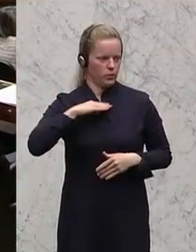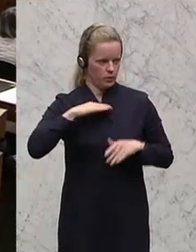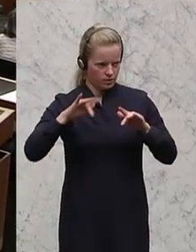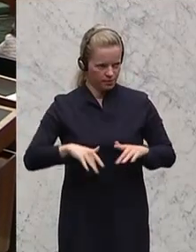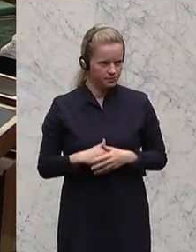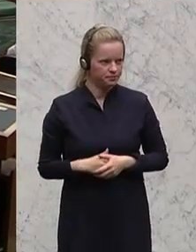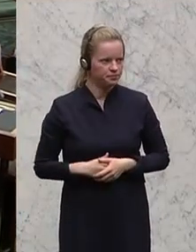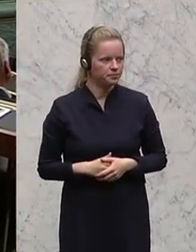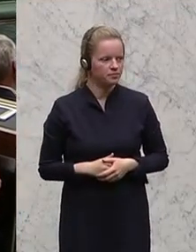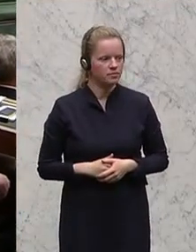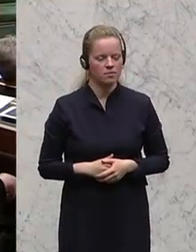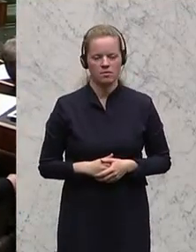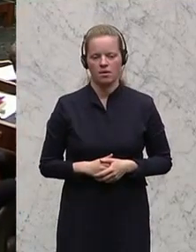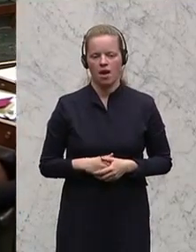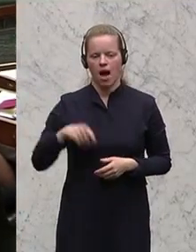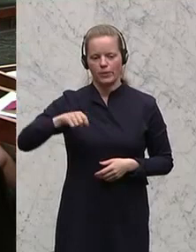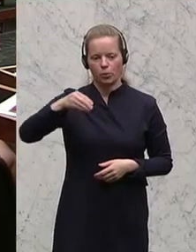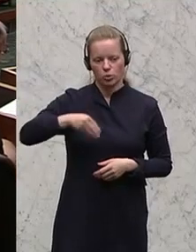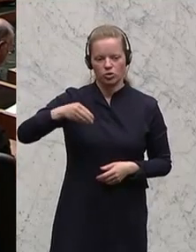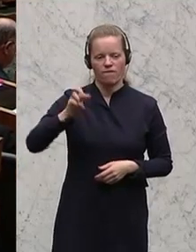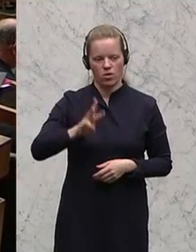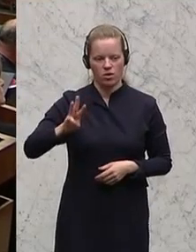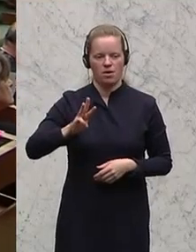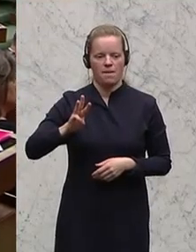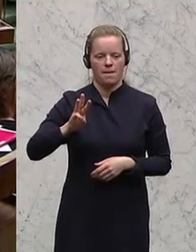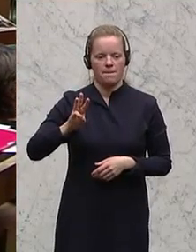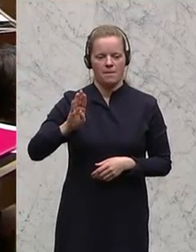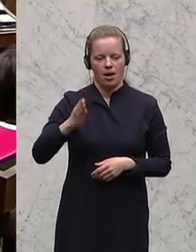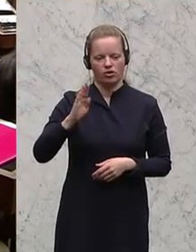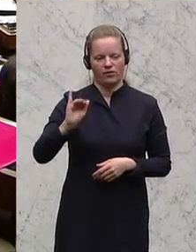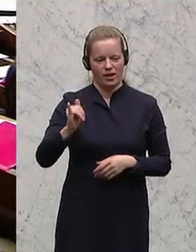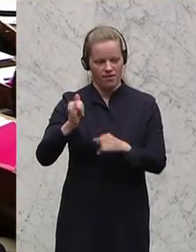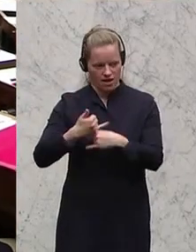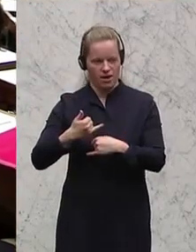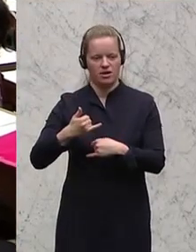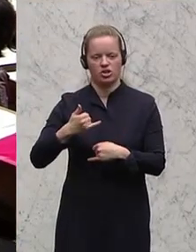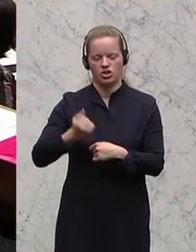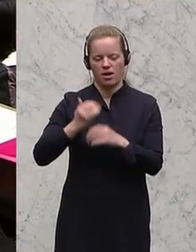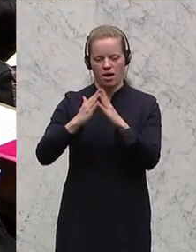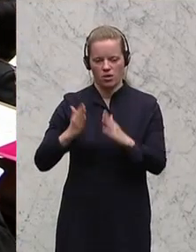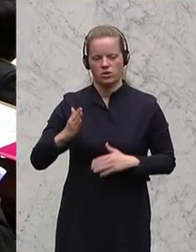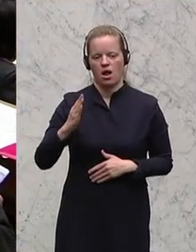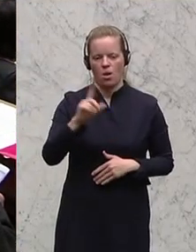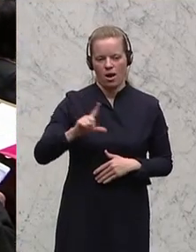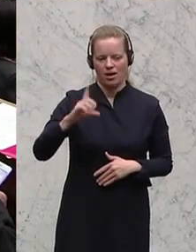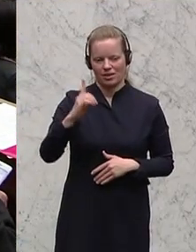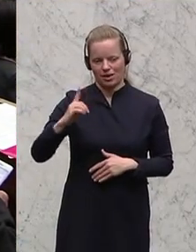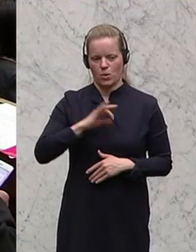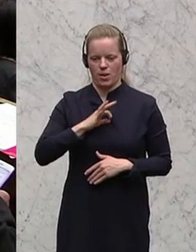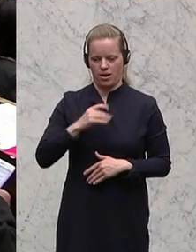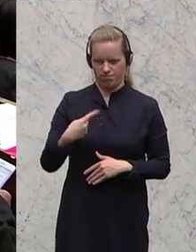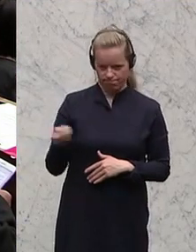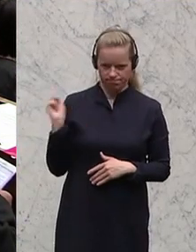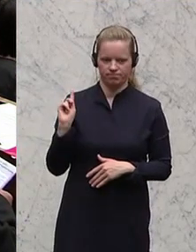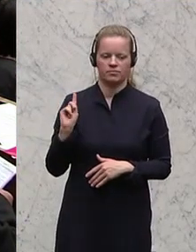fest. Die Abgeordneten Muchitsch, Wöginger, Dr. Belakowitsch, Schänewein, Mag. Steinhauser, Mag. Lorca, Ingenieur Dietrich, Kolleginnen und Kollegen, haben